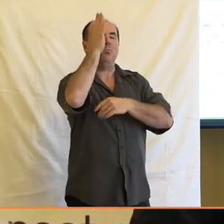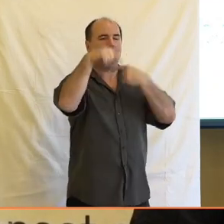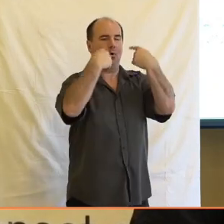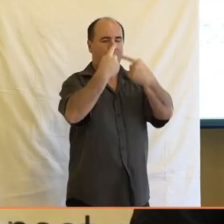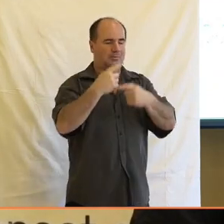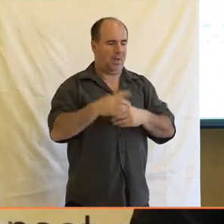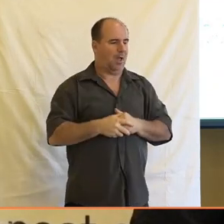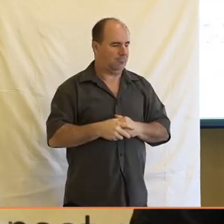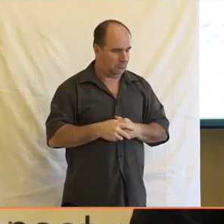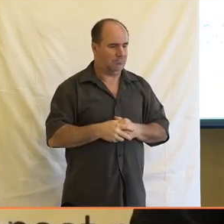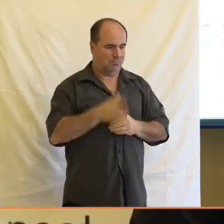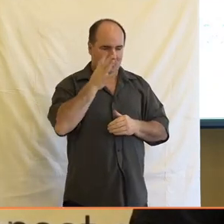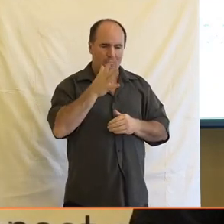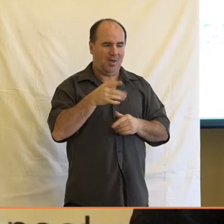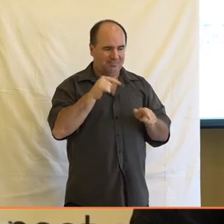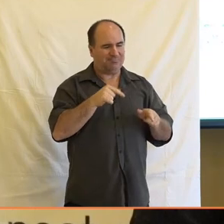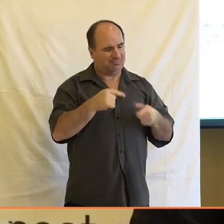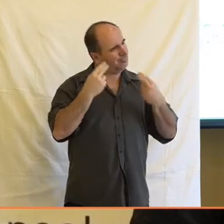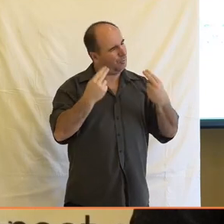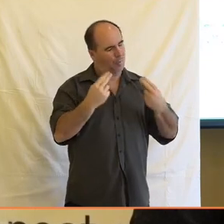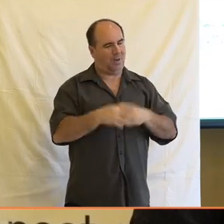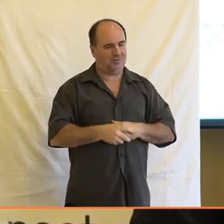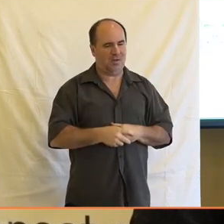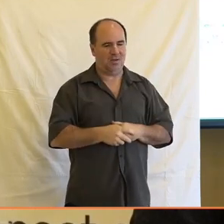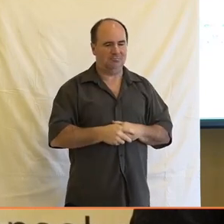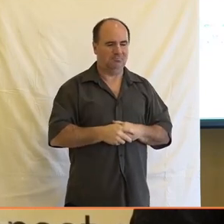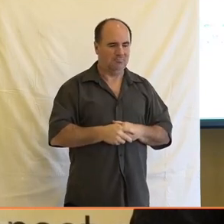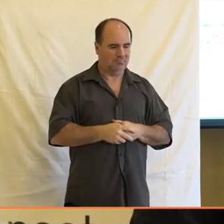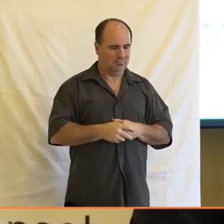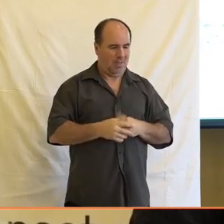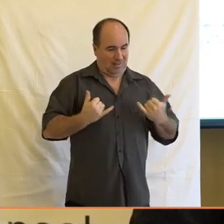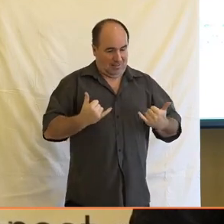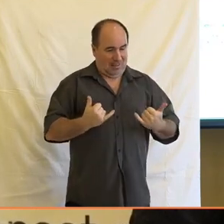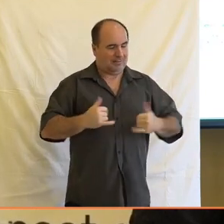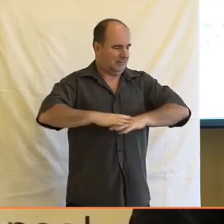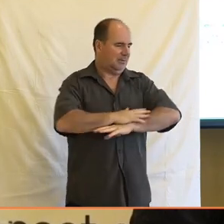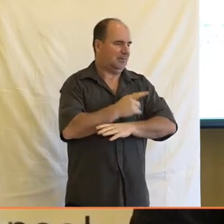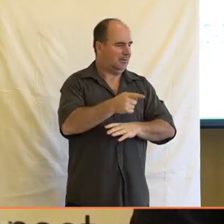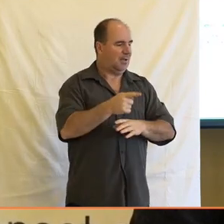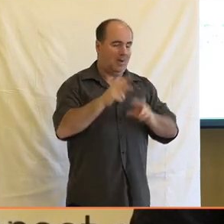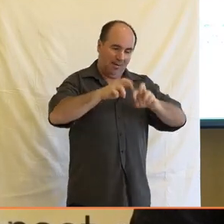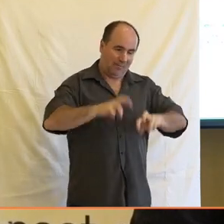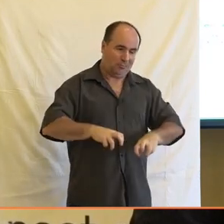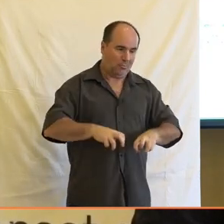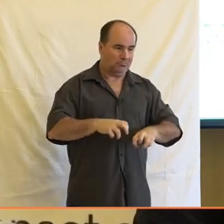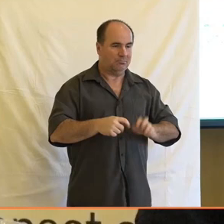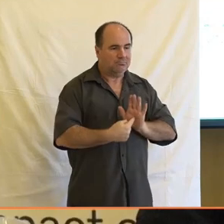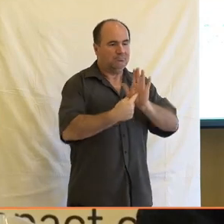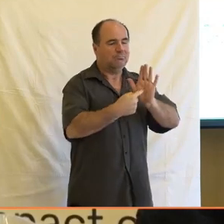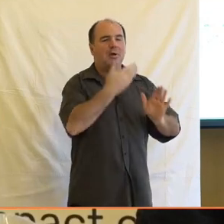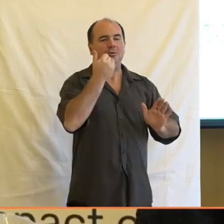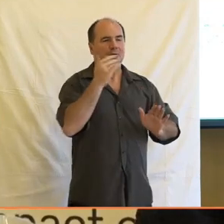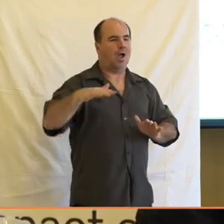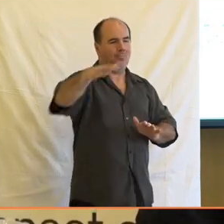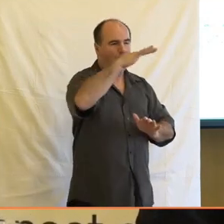které chybí, ale toto je jeden z těch, který je patrný, vysledovatelný a výzkumně i doložitelný na české populaci. A k tomu